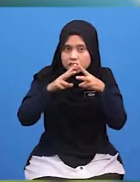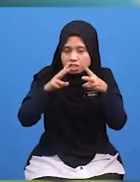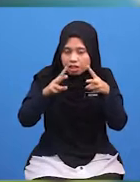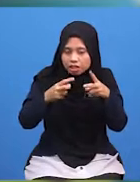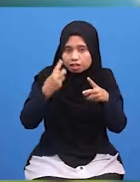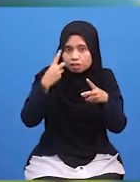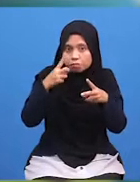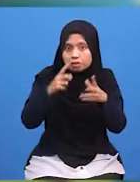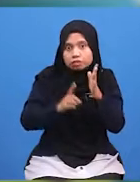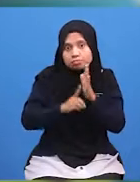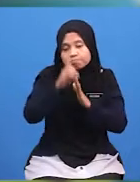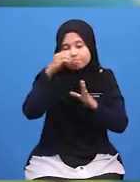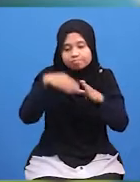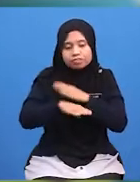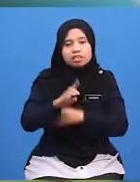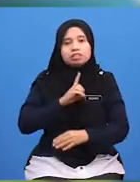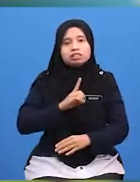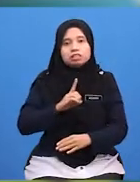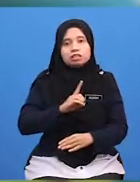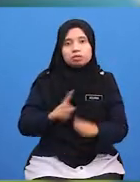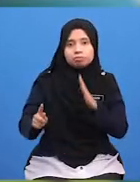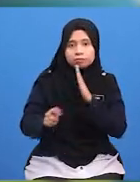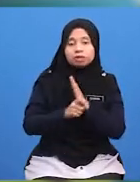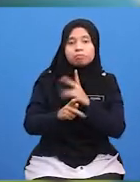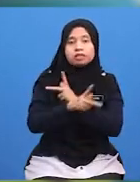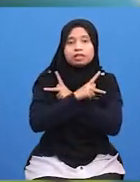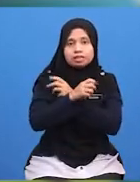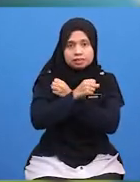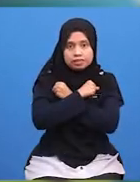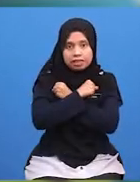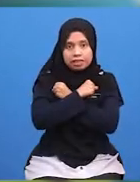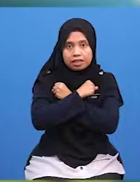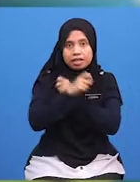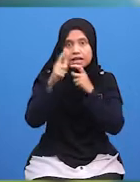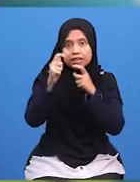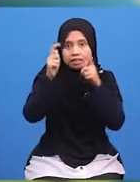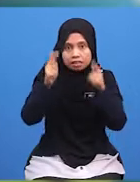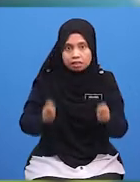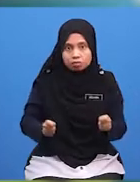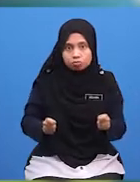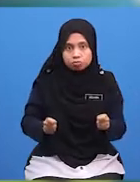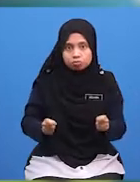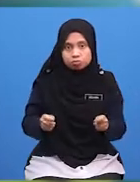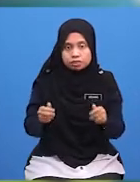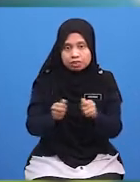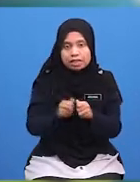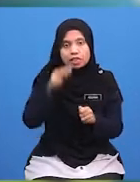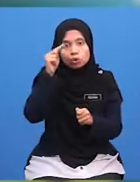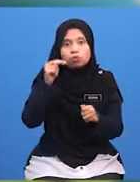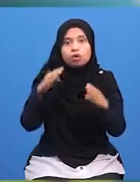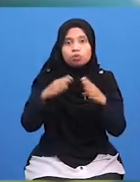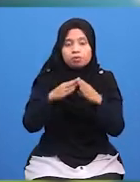Dipandang Tinggi Dalam Islam Bertambah Kasih Sayang Antara Tetamu Tuan Dan Tuan Rumah